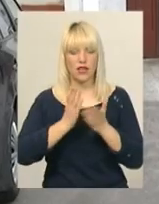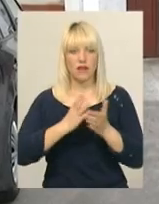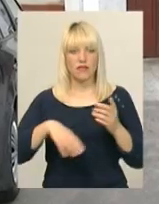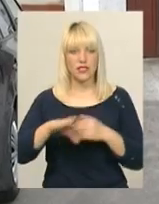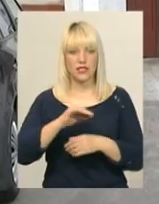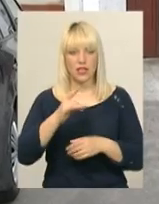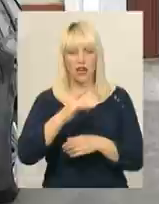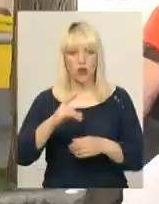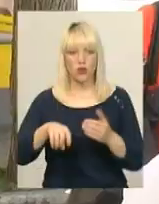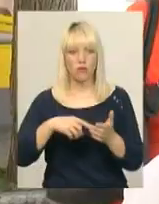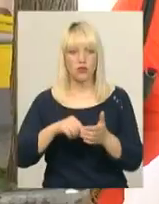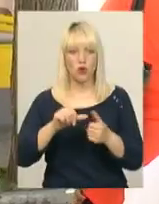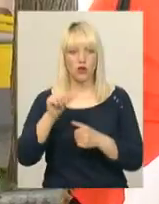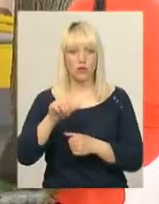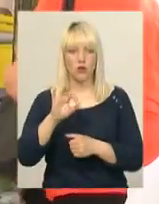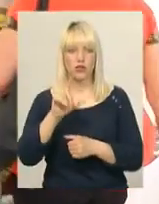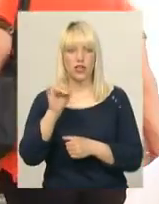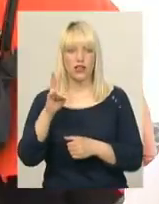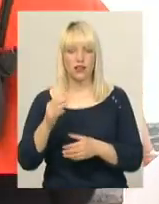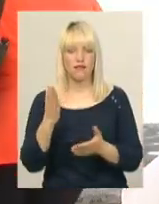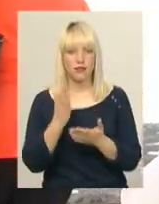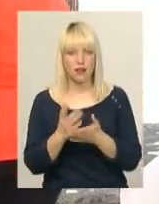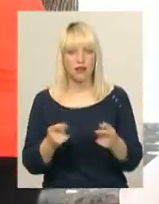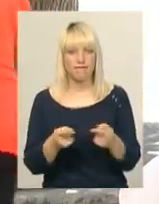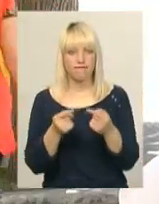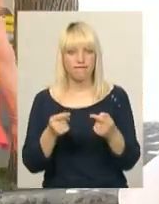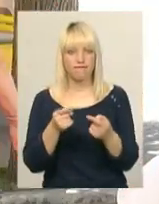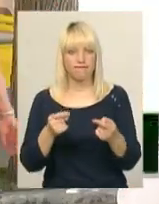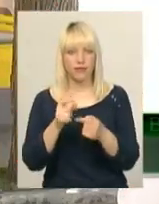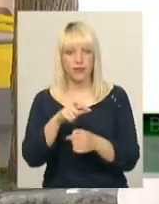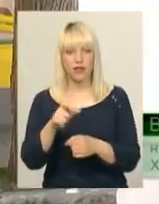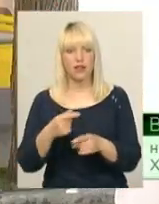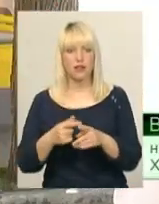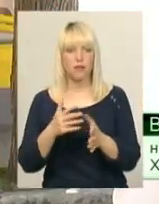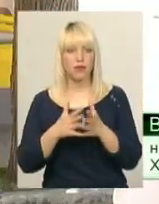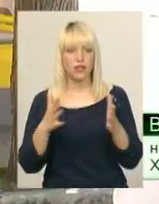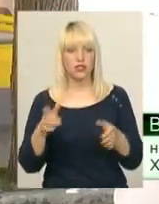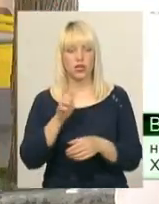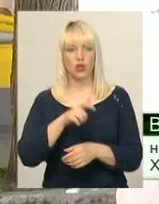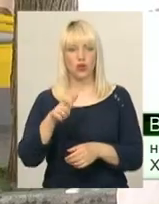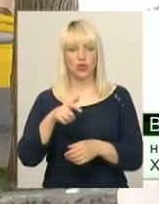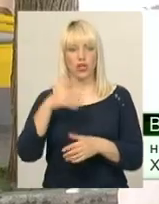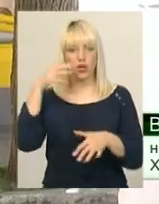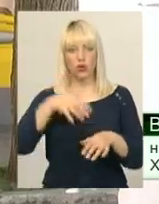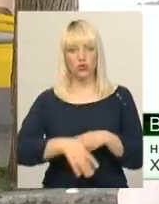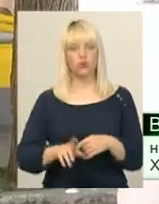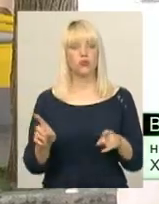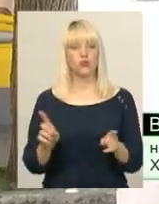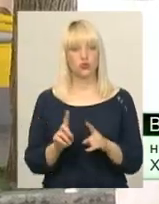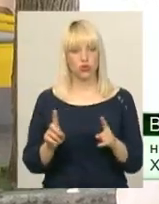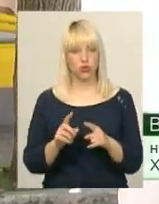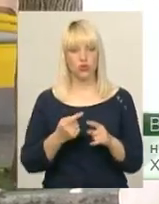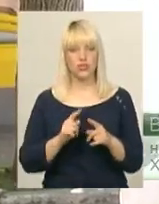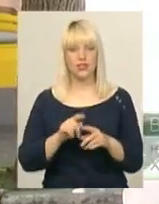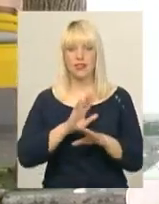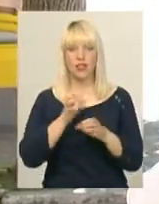міста, окрім Озерної. Натикаємося на опір деяких мешканців. Переважна частина мешканців розуміє, що то не